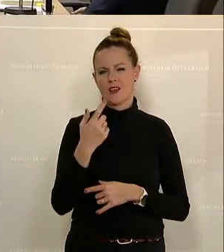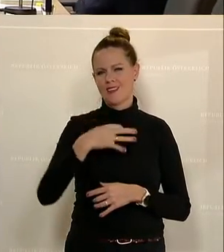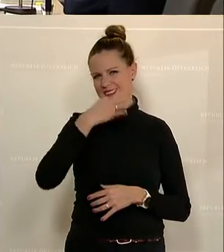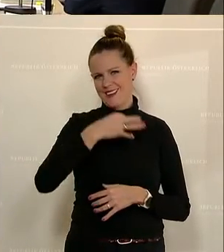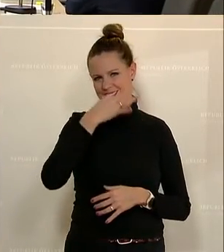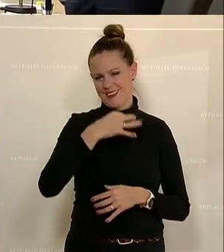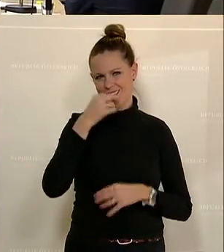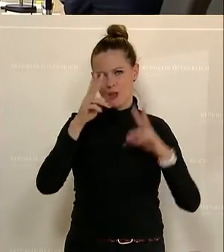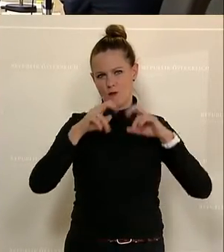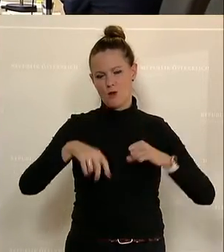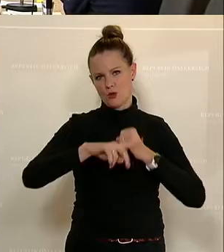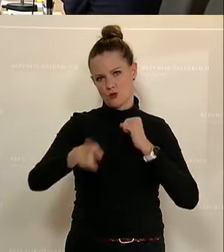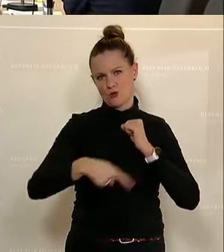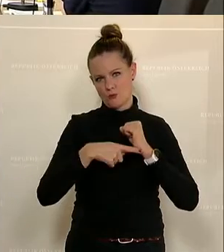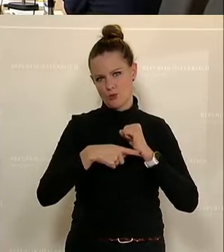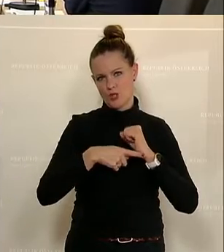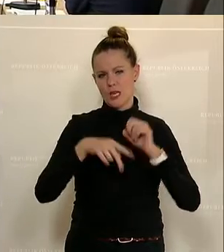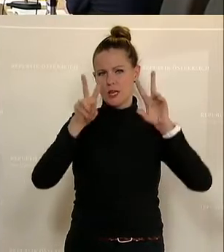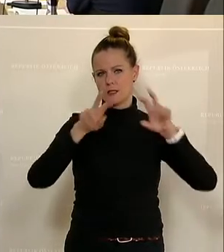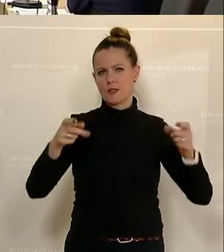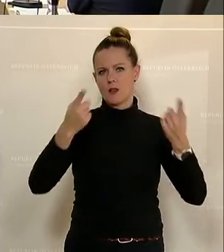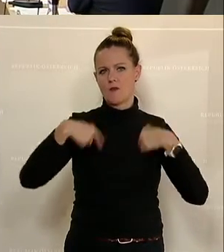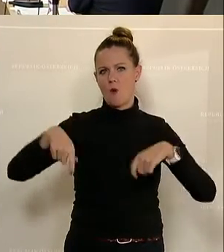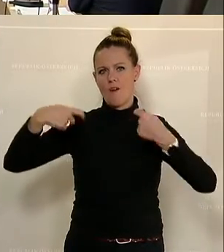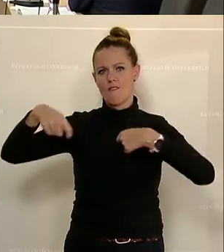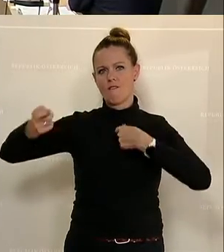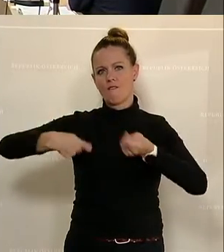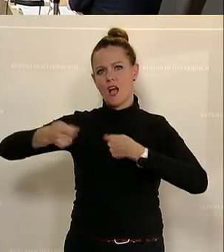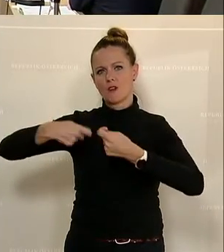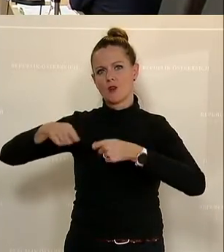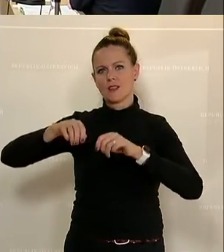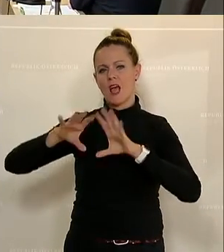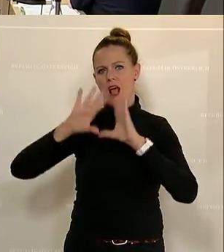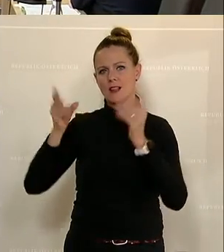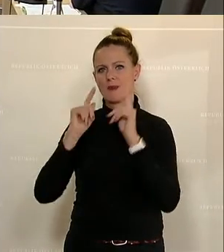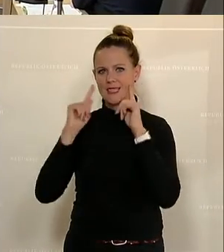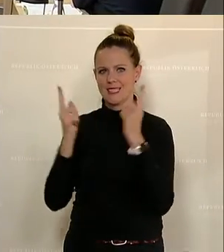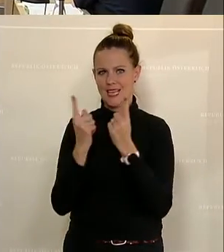österreichischen Industrie investiert, um Produktionswerke klimaneutral zu machen.